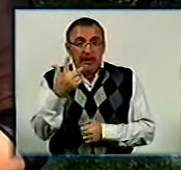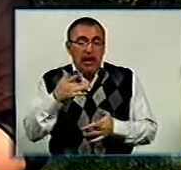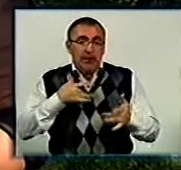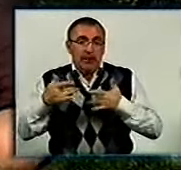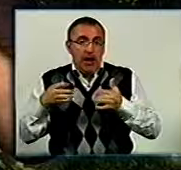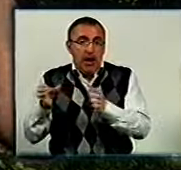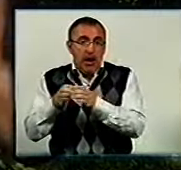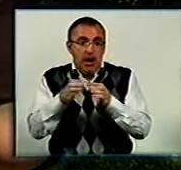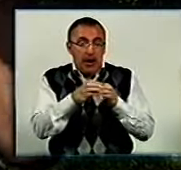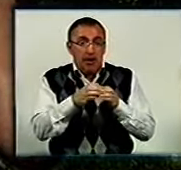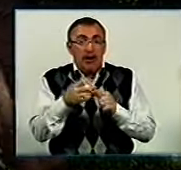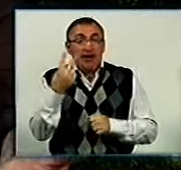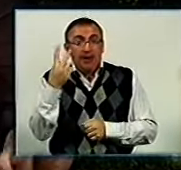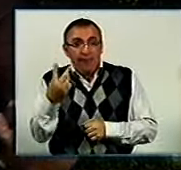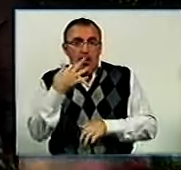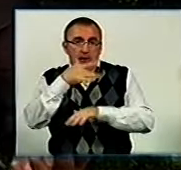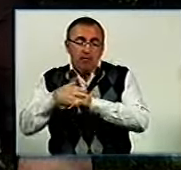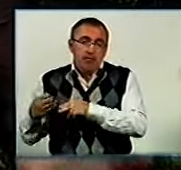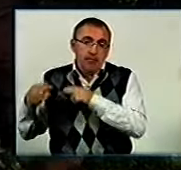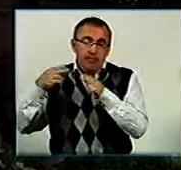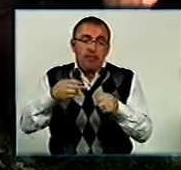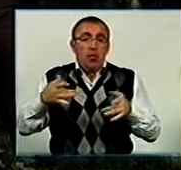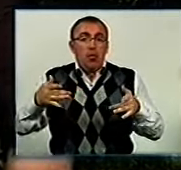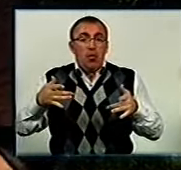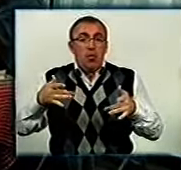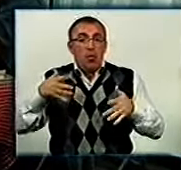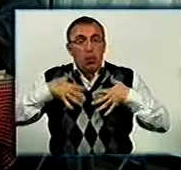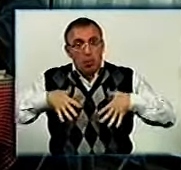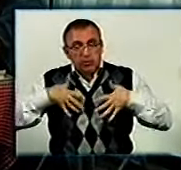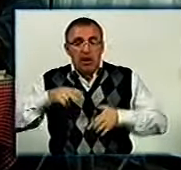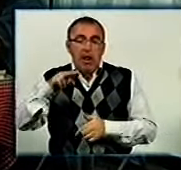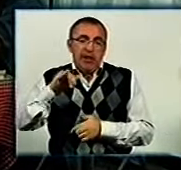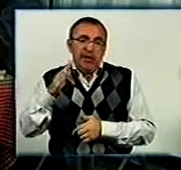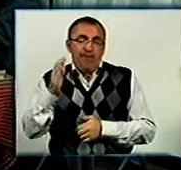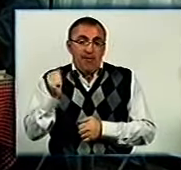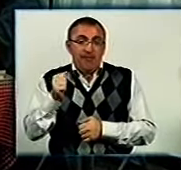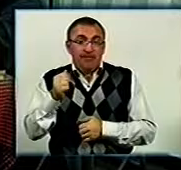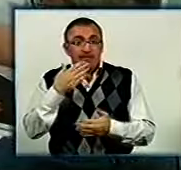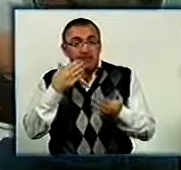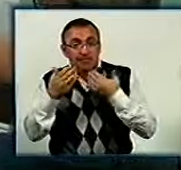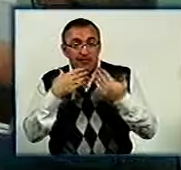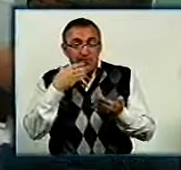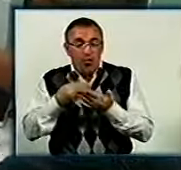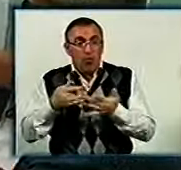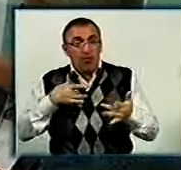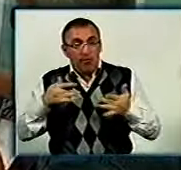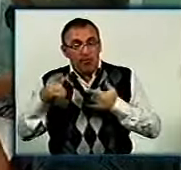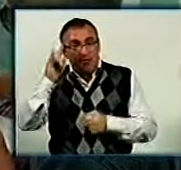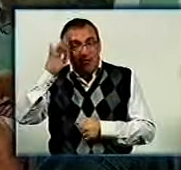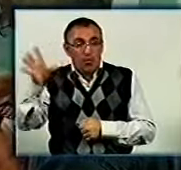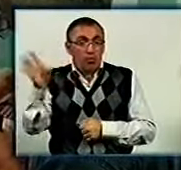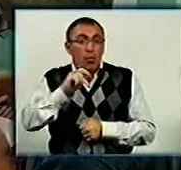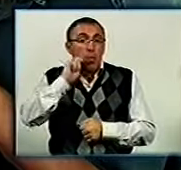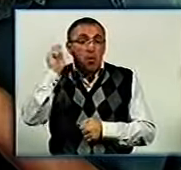Будемо говорити, що два навіть з-за кордону – це Грузія і це Литва. А тут спілкується з шанувальниками своєї творчості відомий на всю